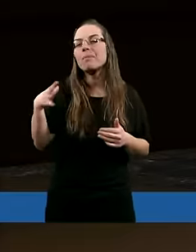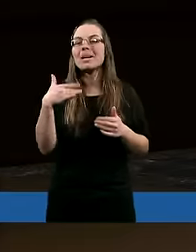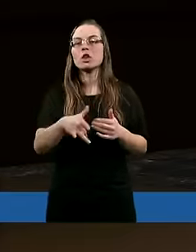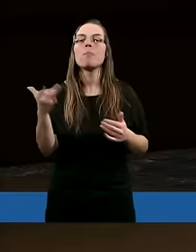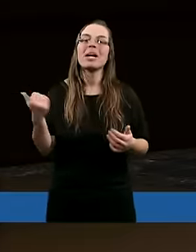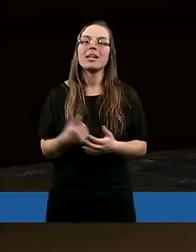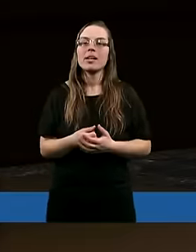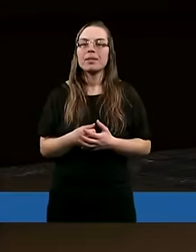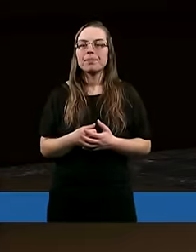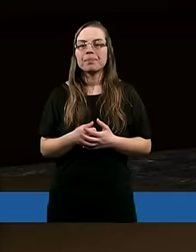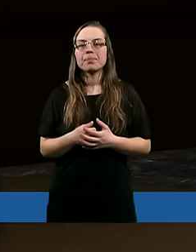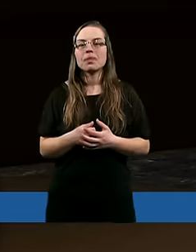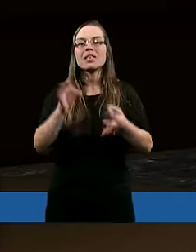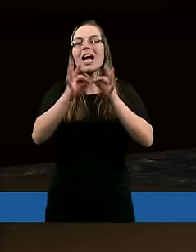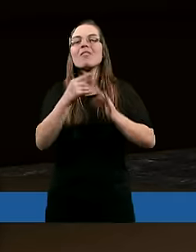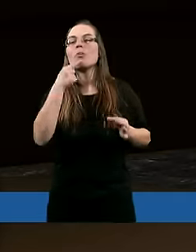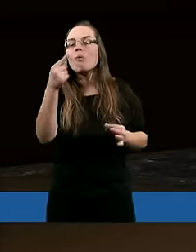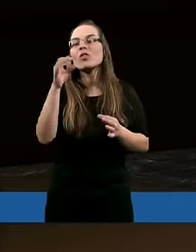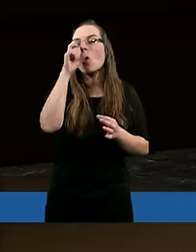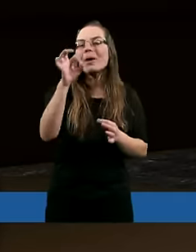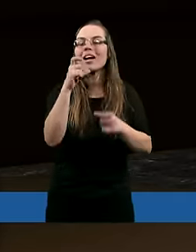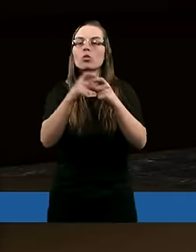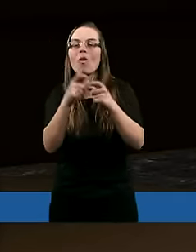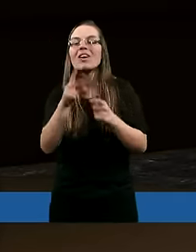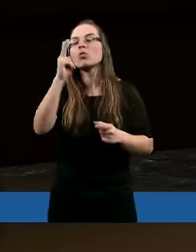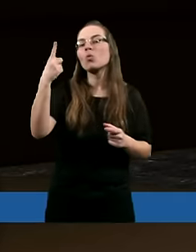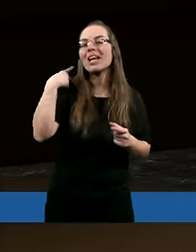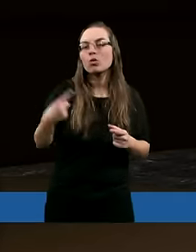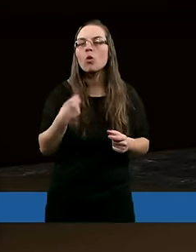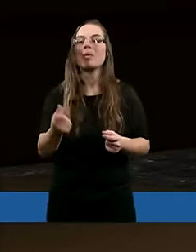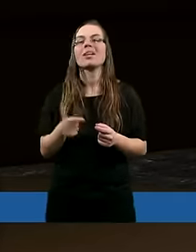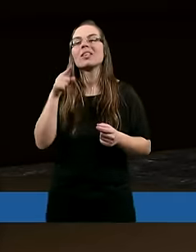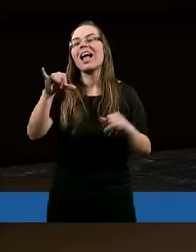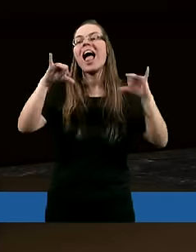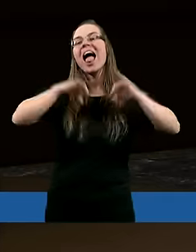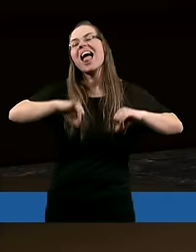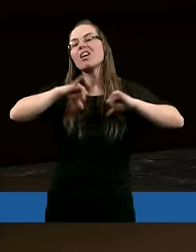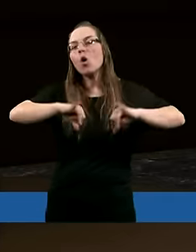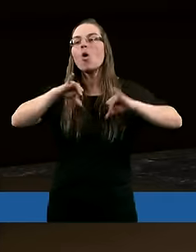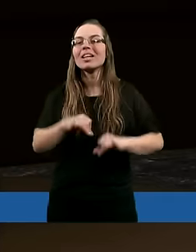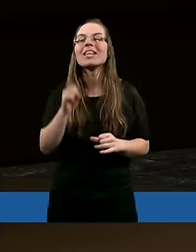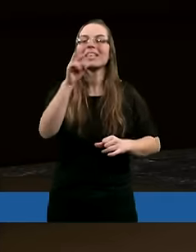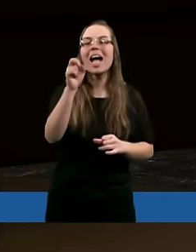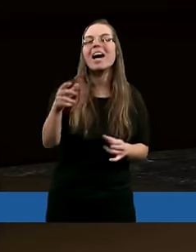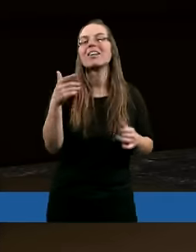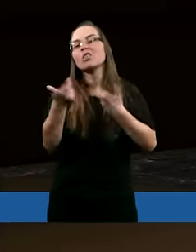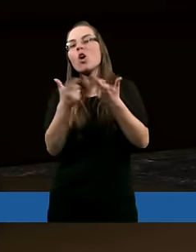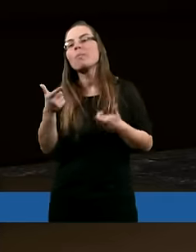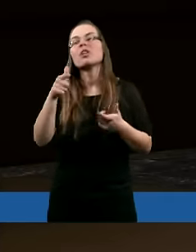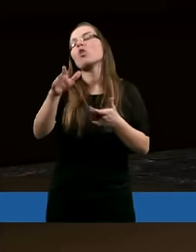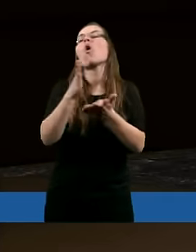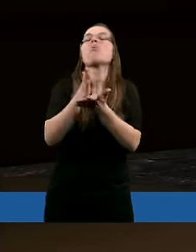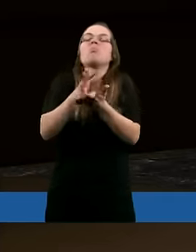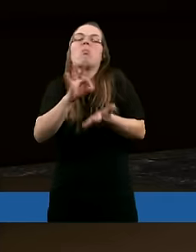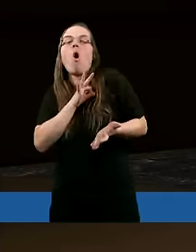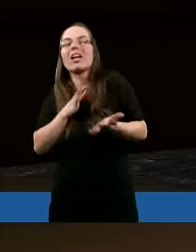nawet powiedzieć dobrego słowa drugiej osobie. No egoistycznie patrzylibyśmy, nie, to jest moja